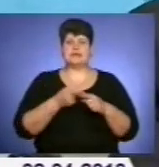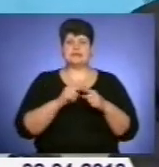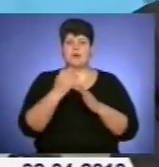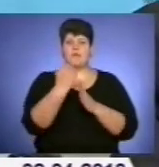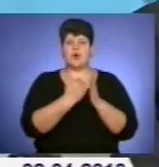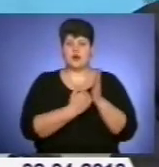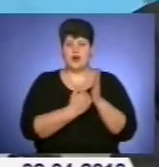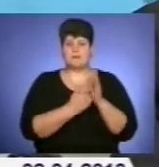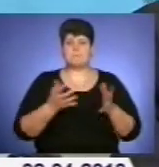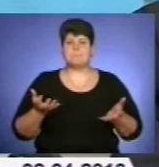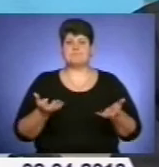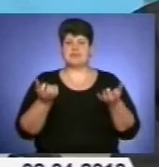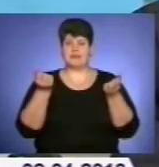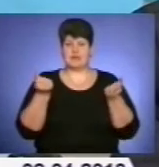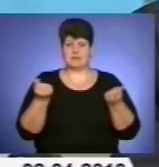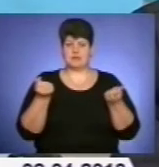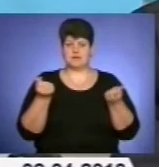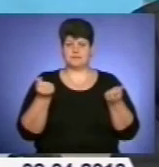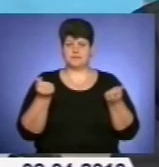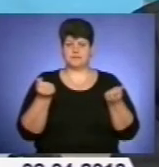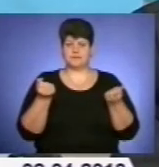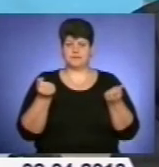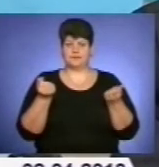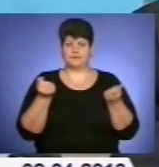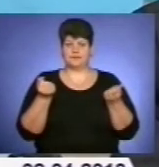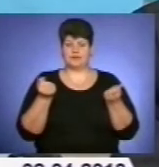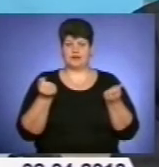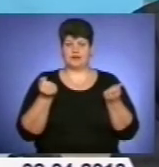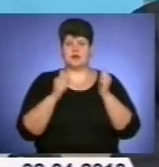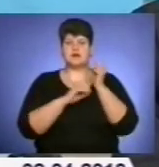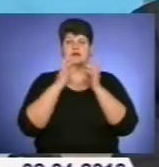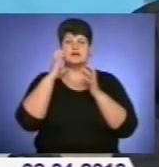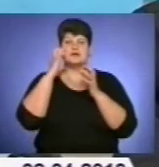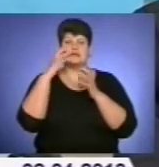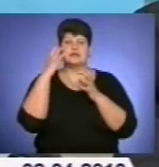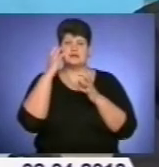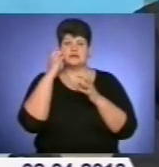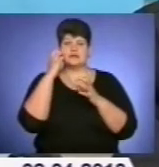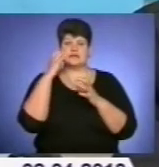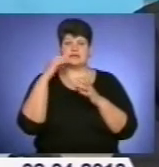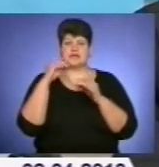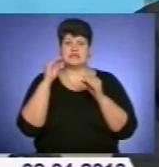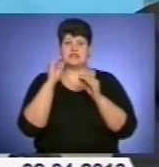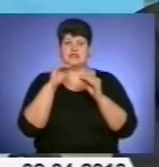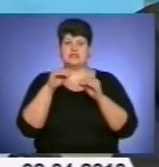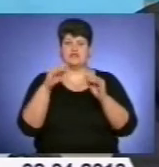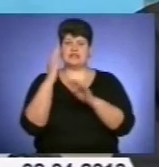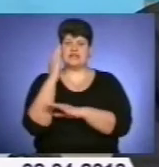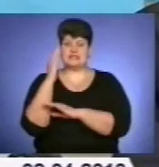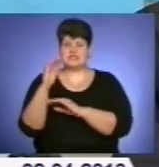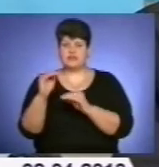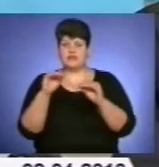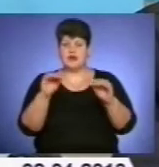підтримки садівництва і інші напрямки роботи, які заявлені у